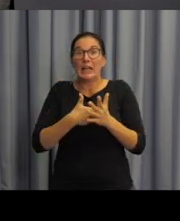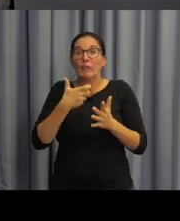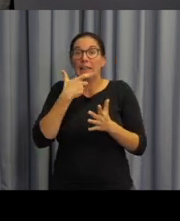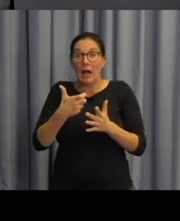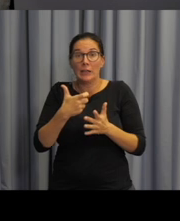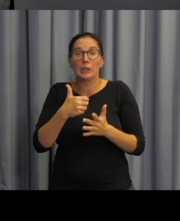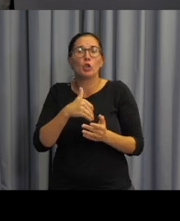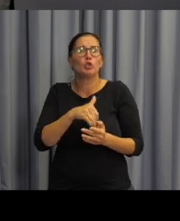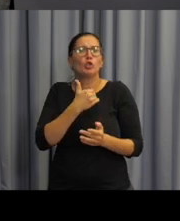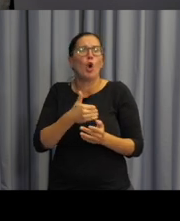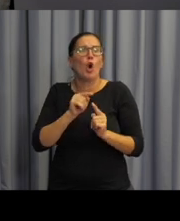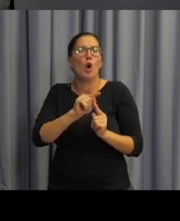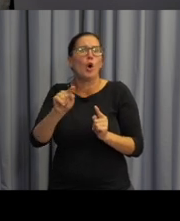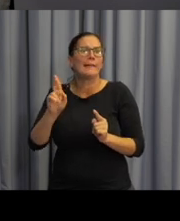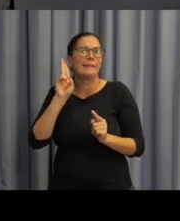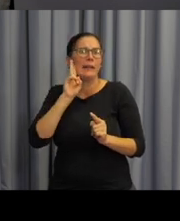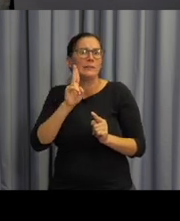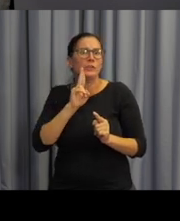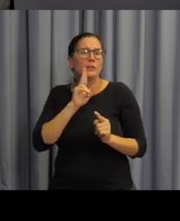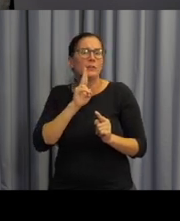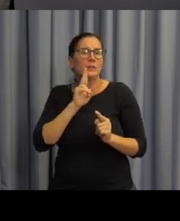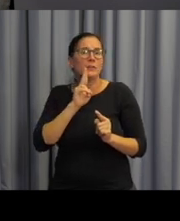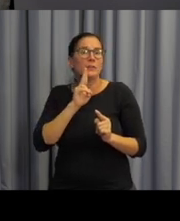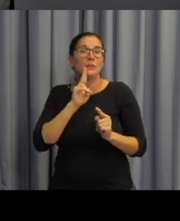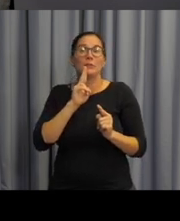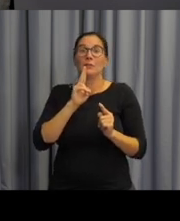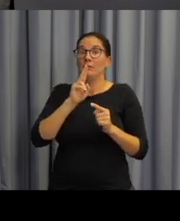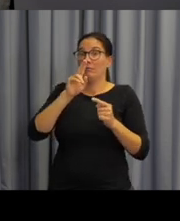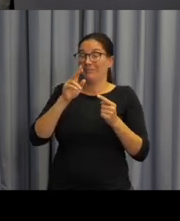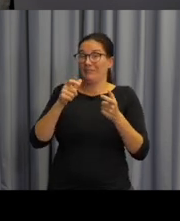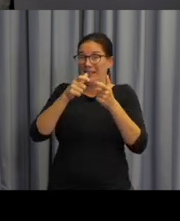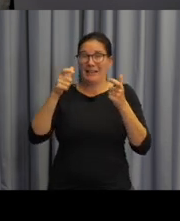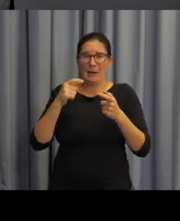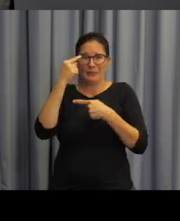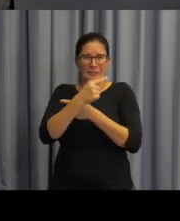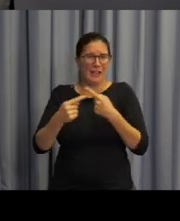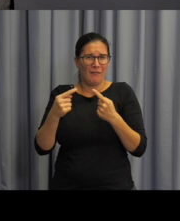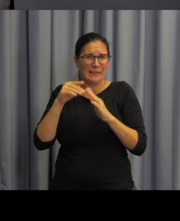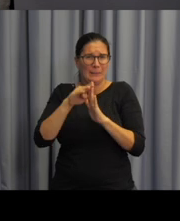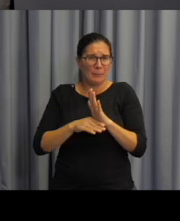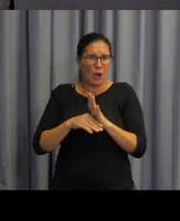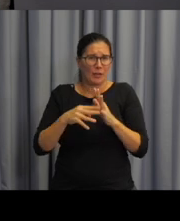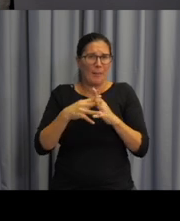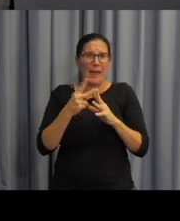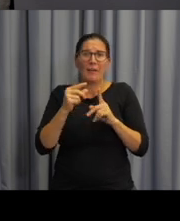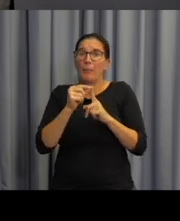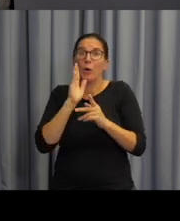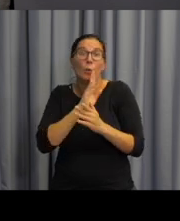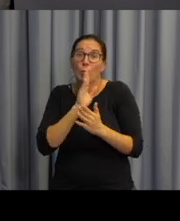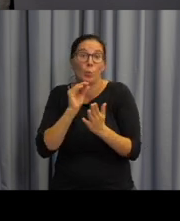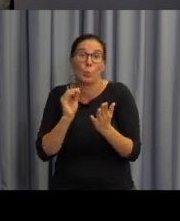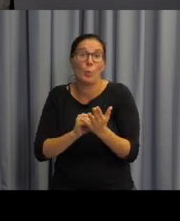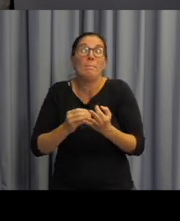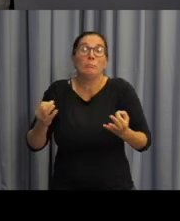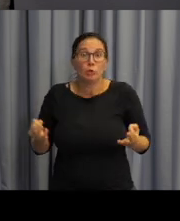na školách pro děti se sluchovým postižením součástí rámcového vzdělávacího programu. A to